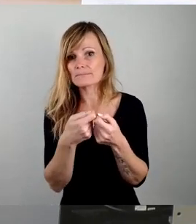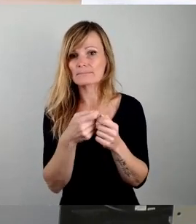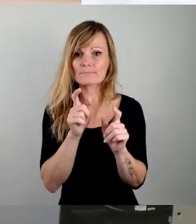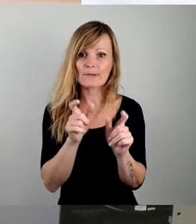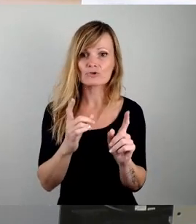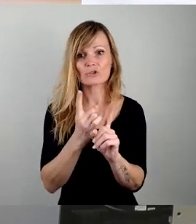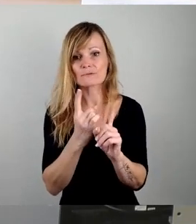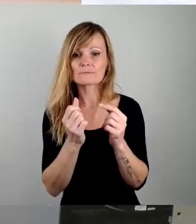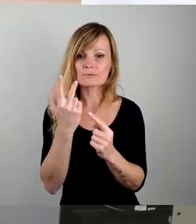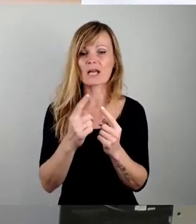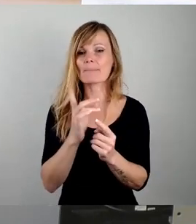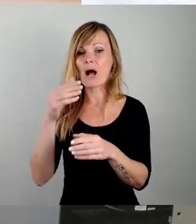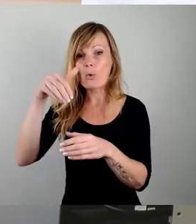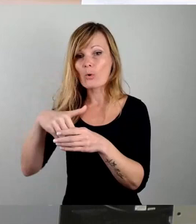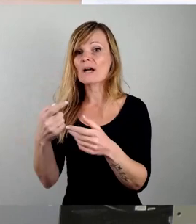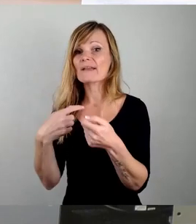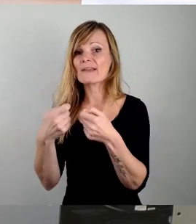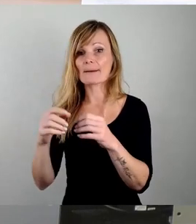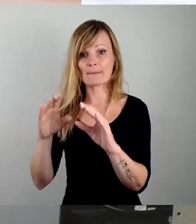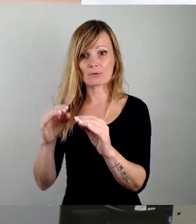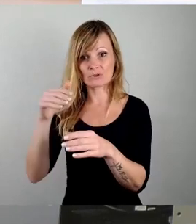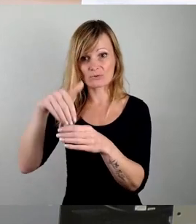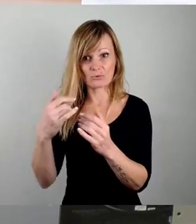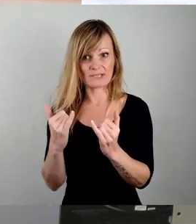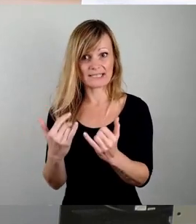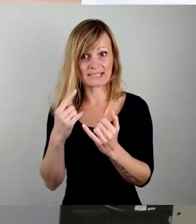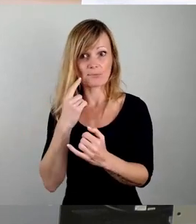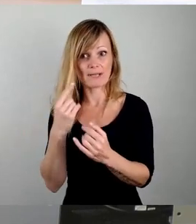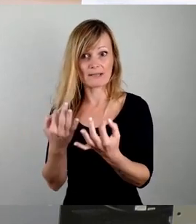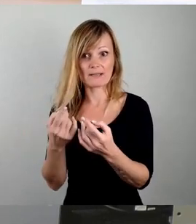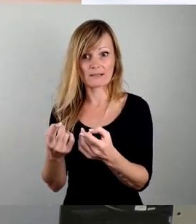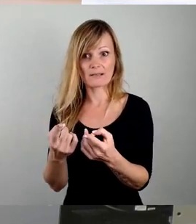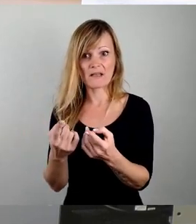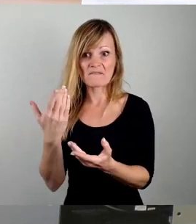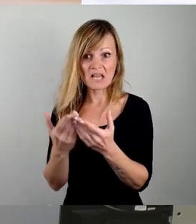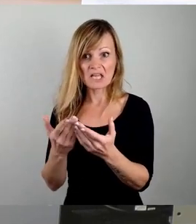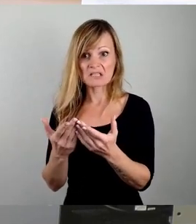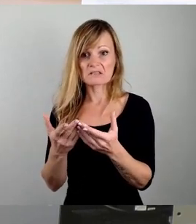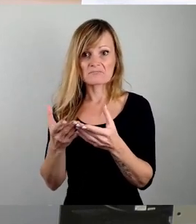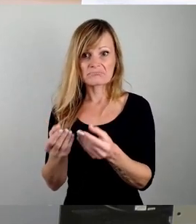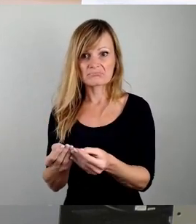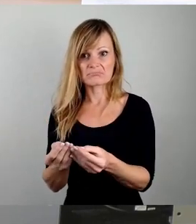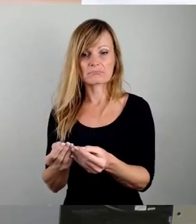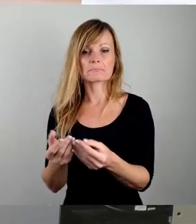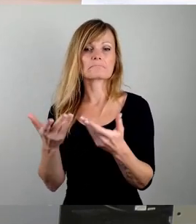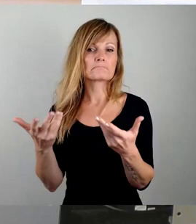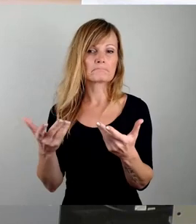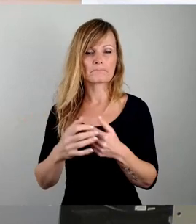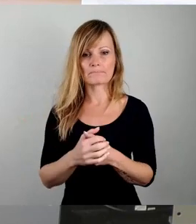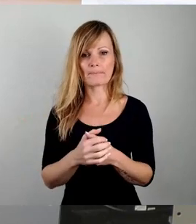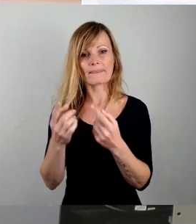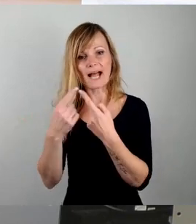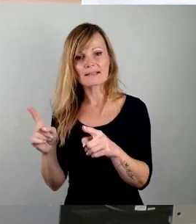Gewerbenutzungen finden gerade statt und werden eventuell verdrängt. Welche anderen Nutzungen gibt es? Welche